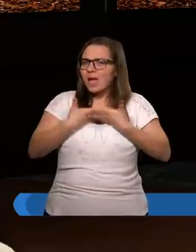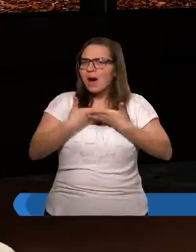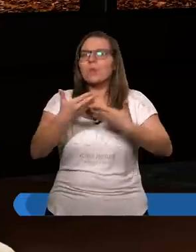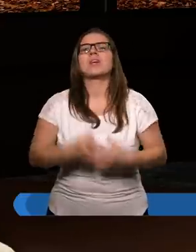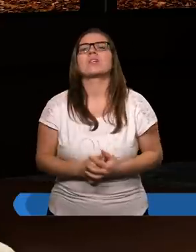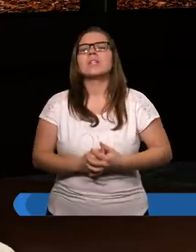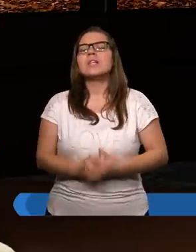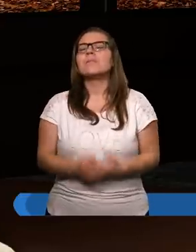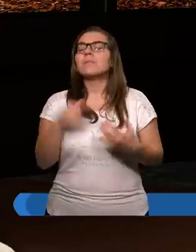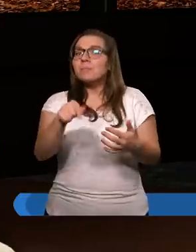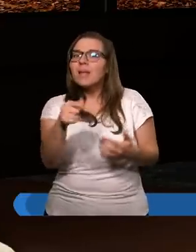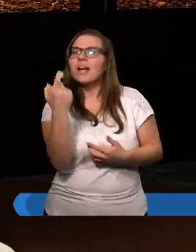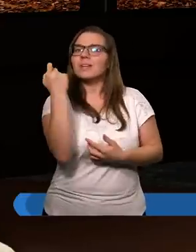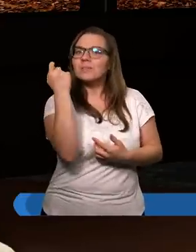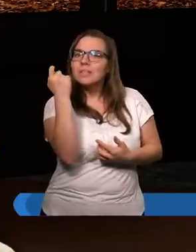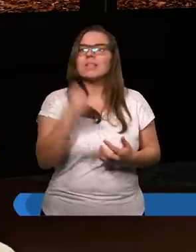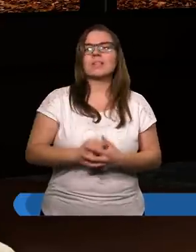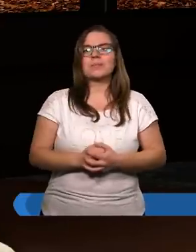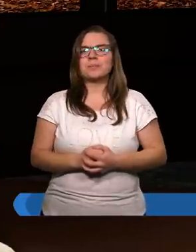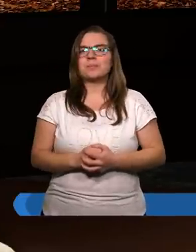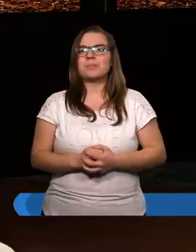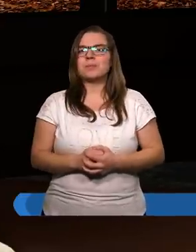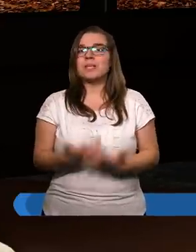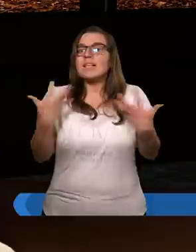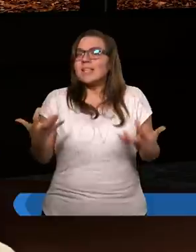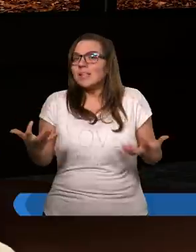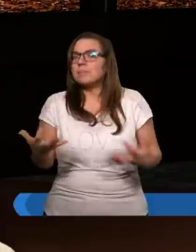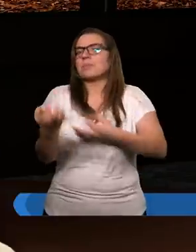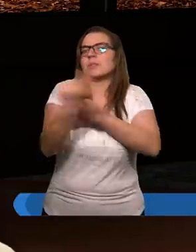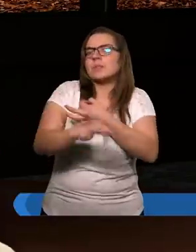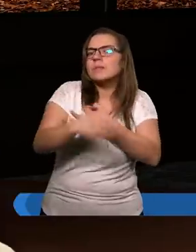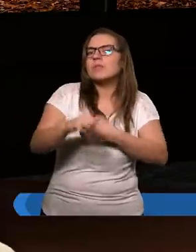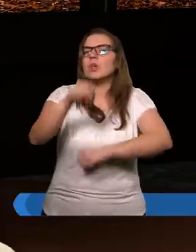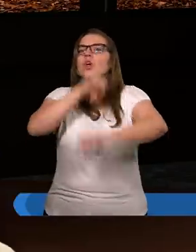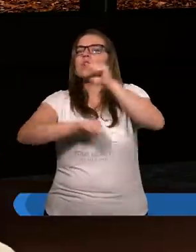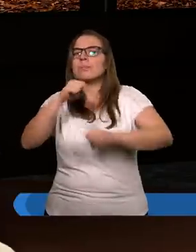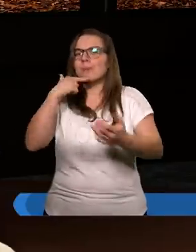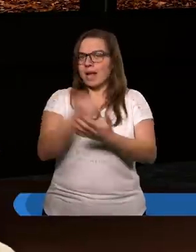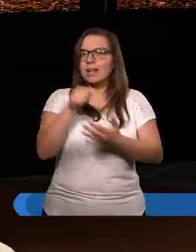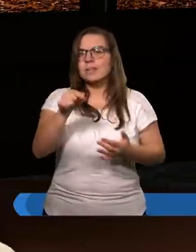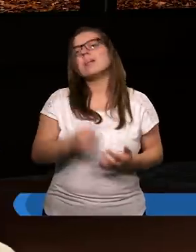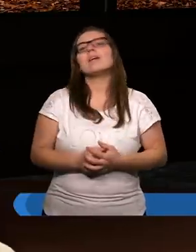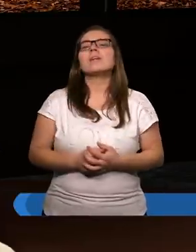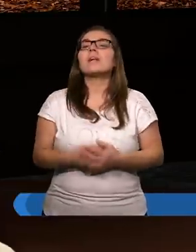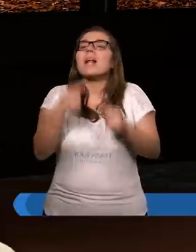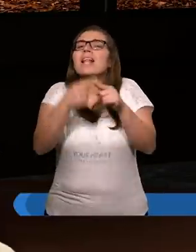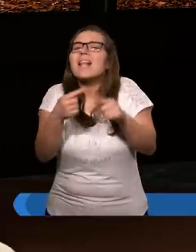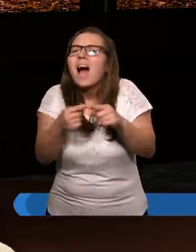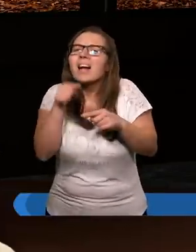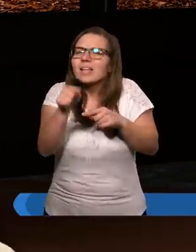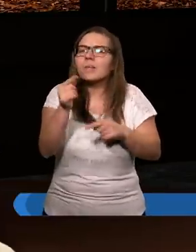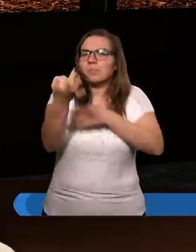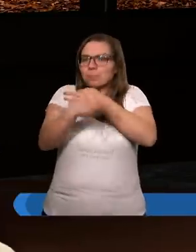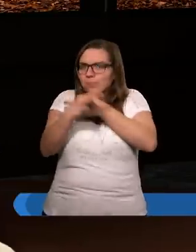W tej chwili będziemy studiować list do Rzymian, ale zanim go będziemy